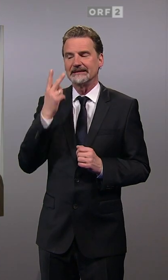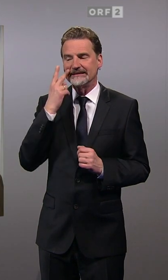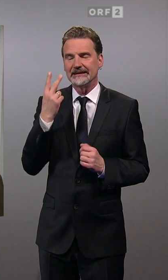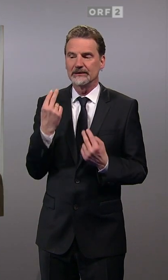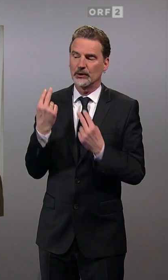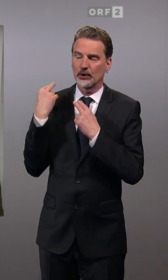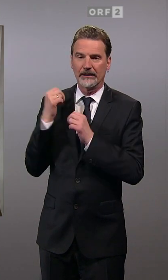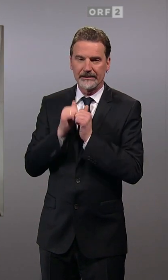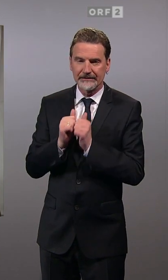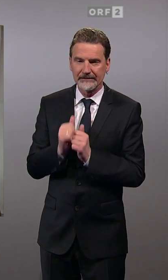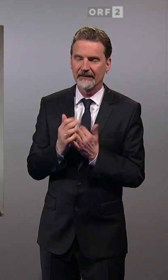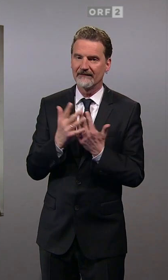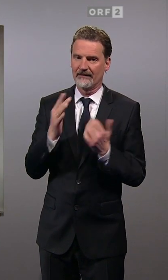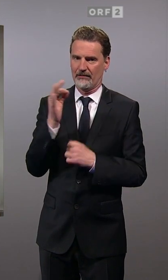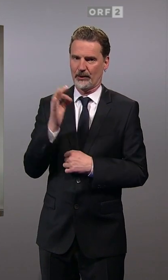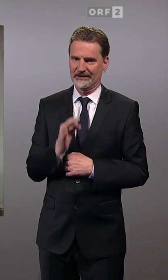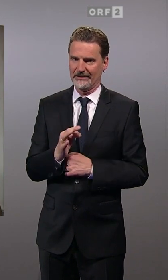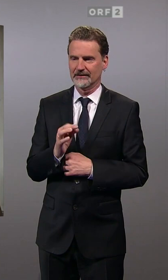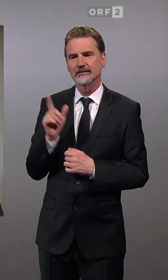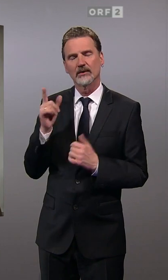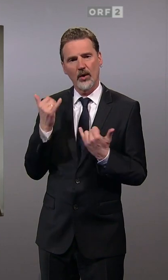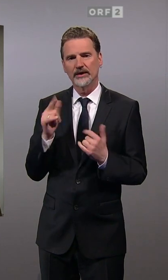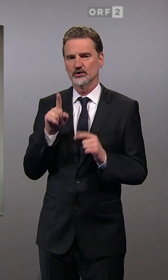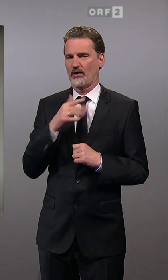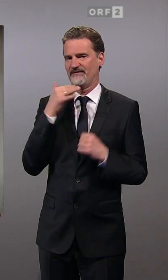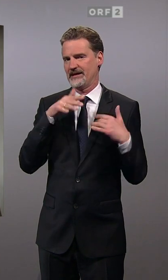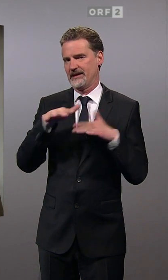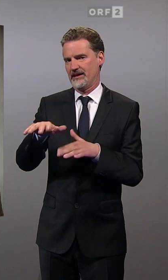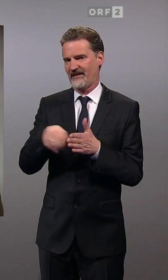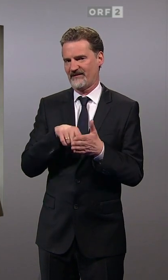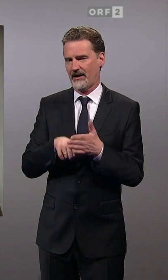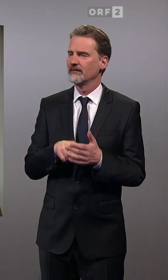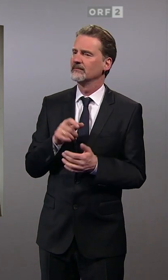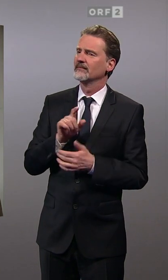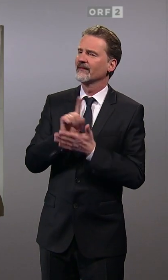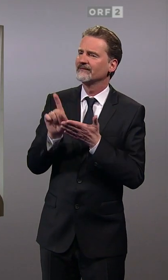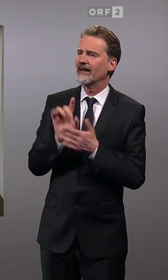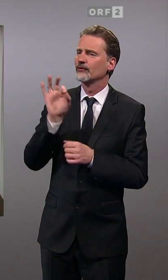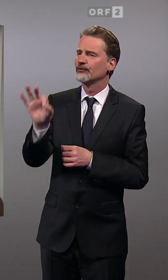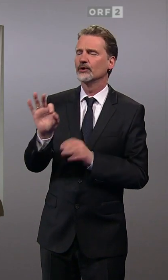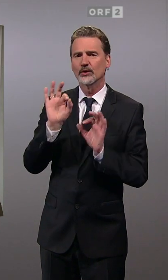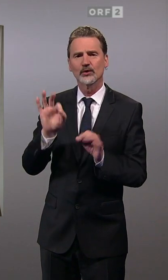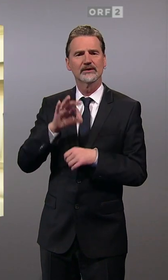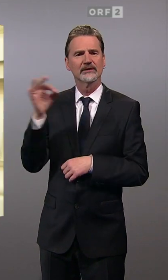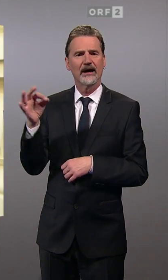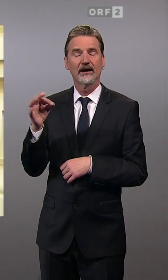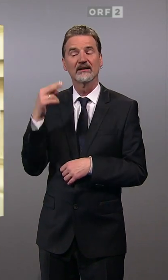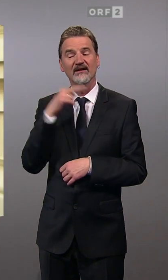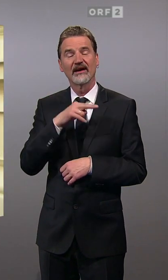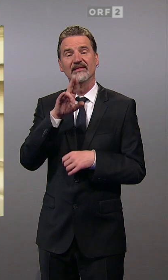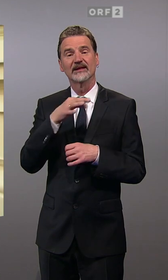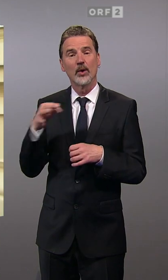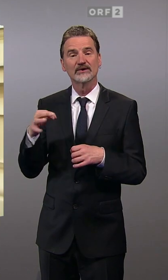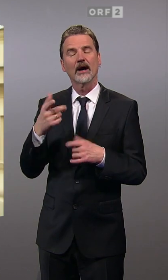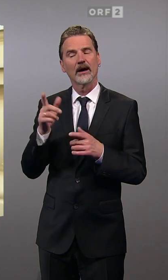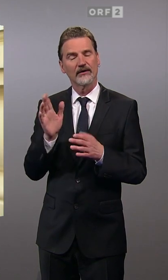wird es heute ankommen. Wann ist dieser Wahltag ein guter in Ihren Augen? Wie gesagt, wenn er vorbei ist und das System ÖVP Niederösterreich gebrochen ist. Die Grünen